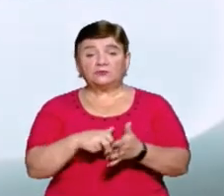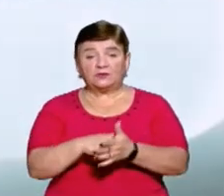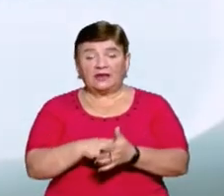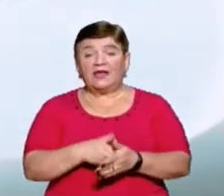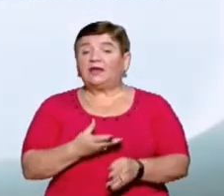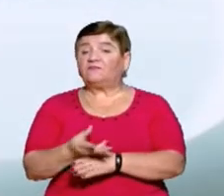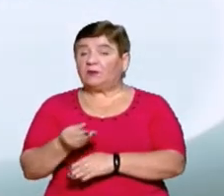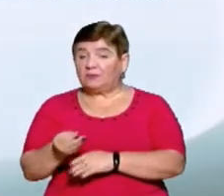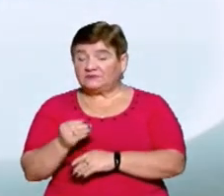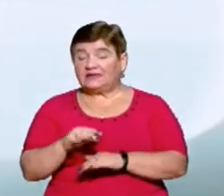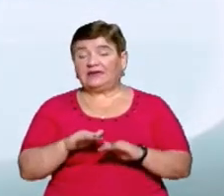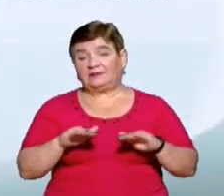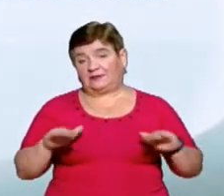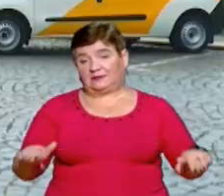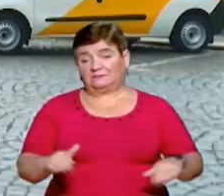інші соцвиплати та ліки.